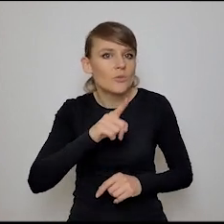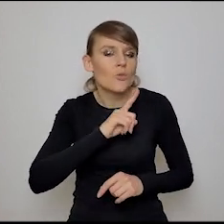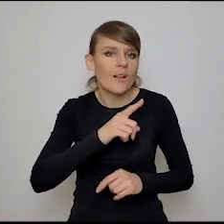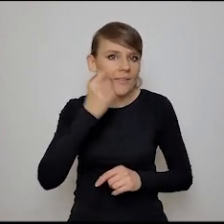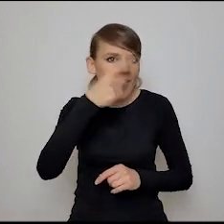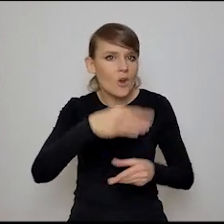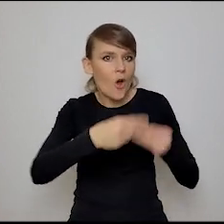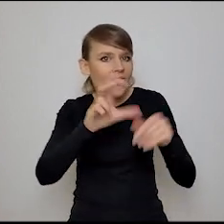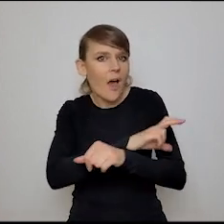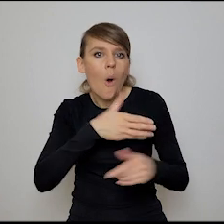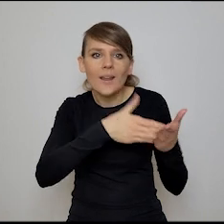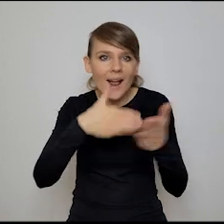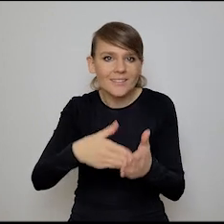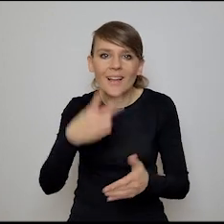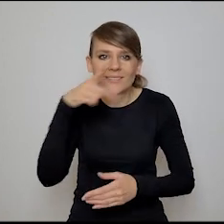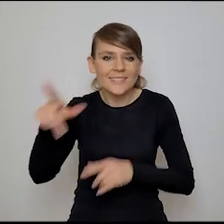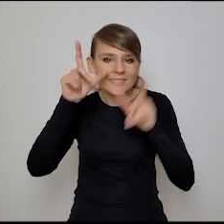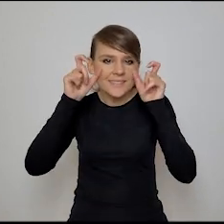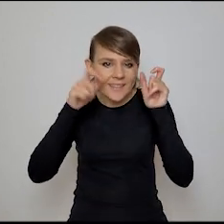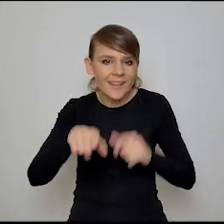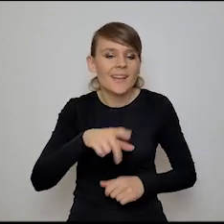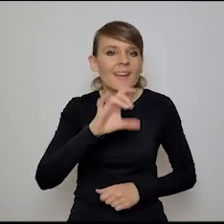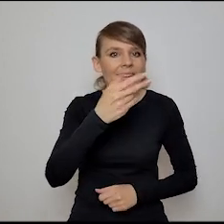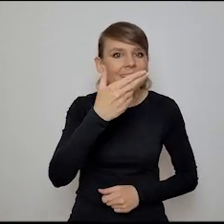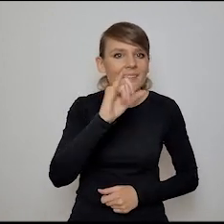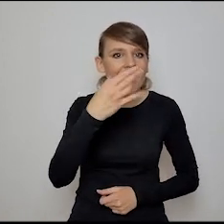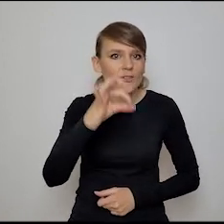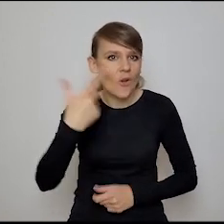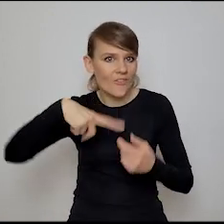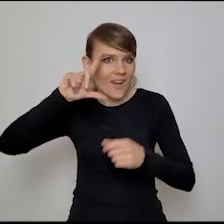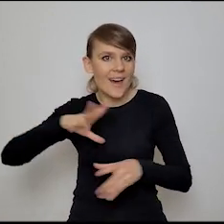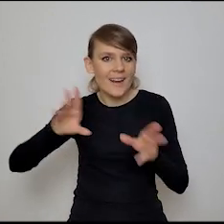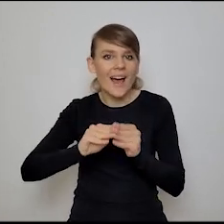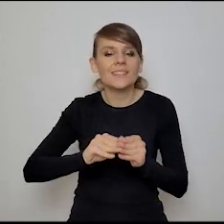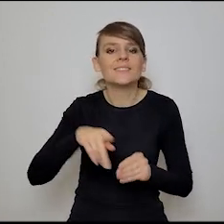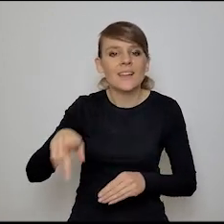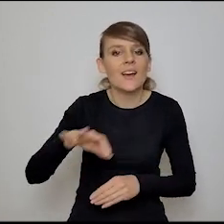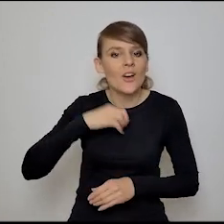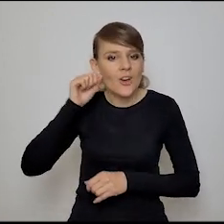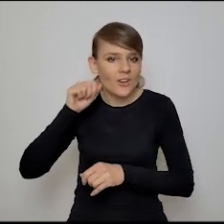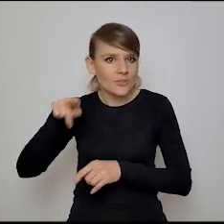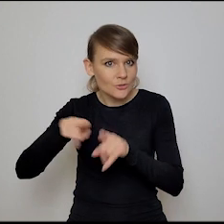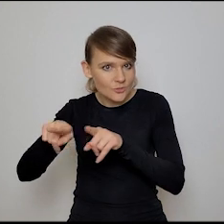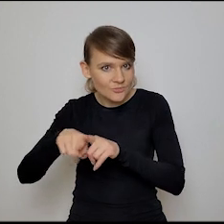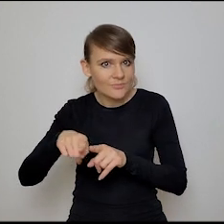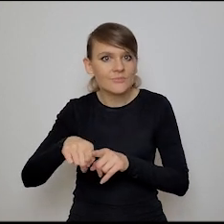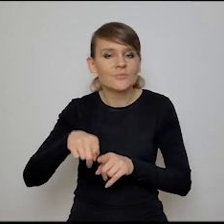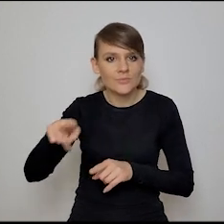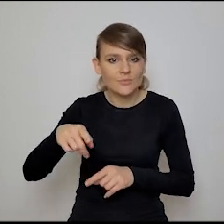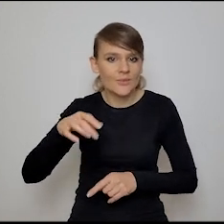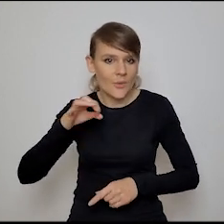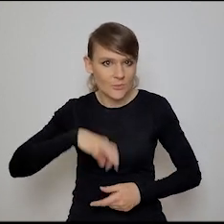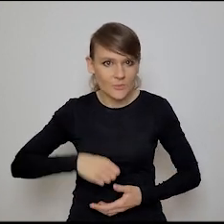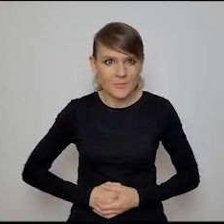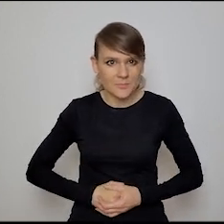technologii. Tutaj mignęło zdjęcie Genia sprzed dwóch lat razem z moją szestrzeniczką i teraz to jest, wiesz, bo